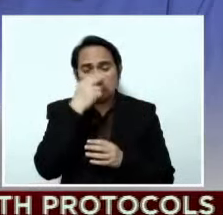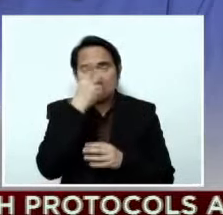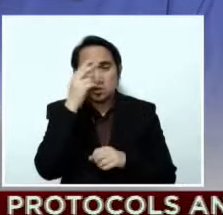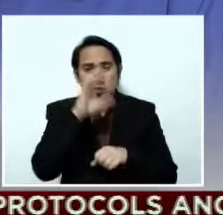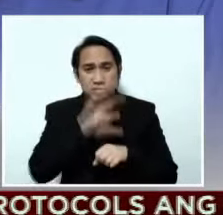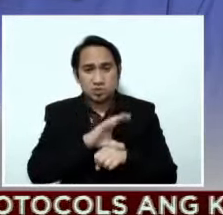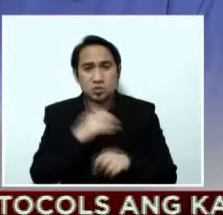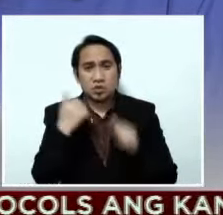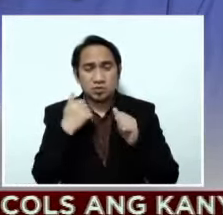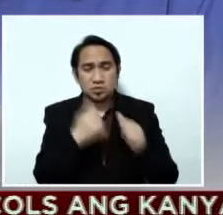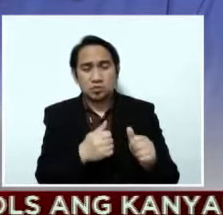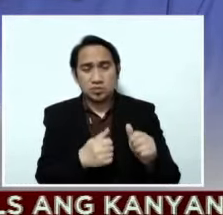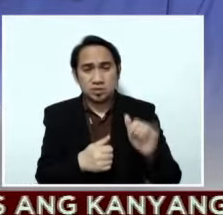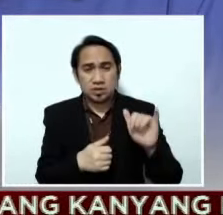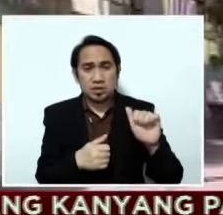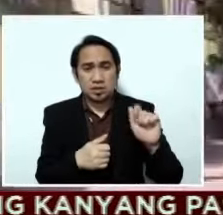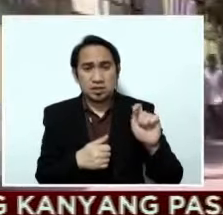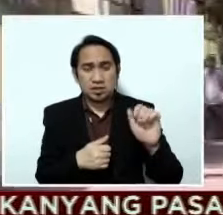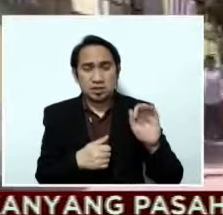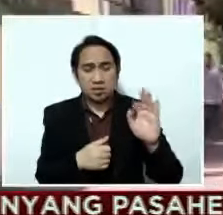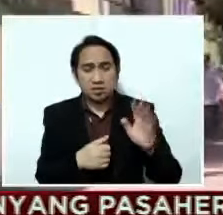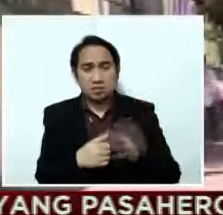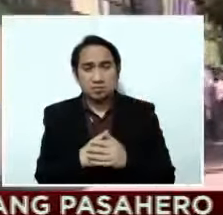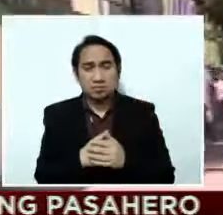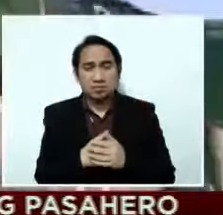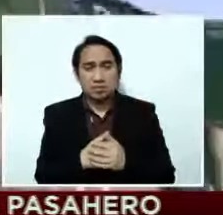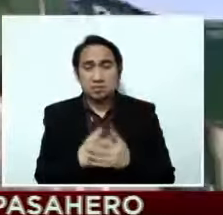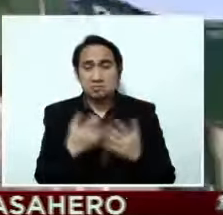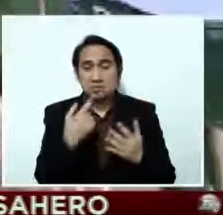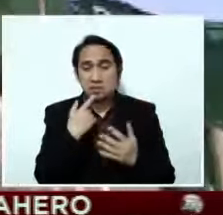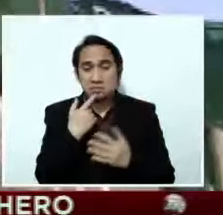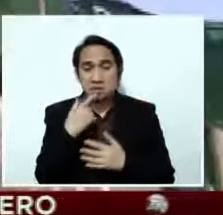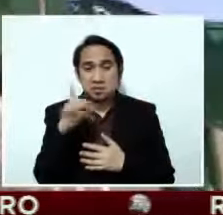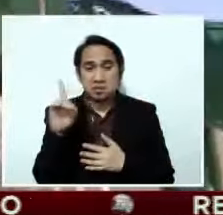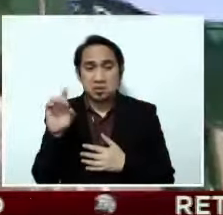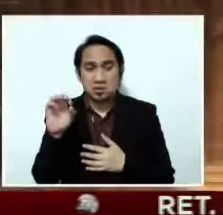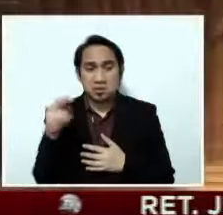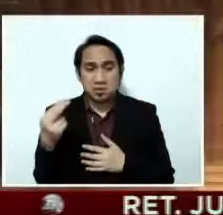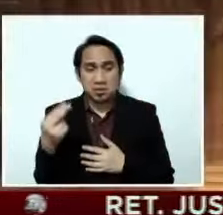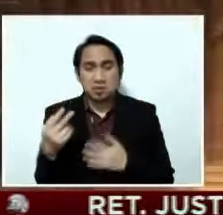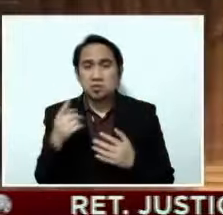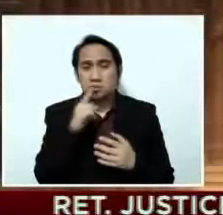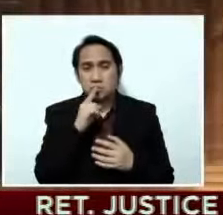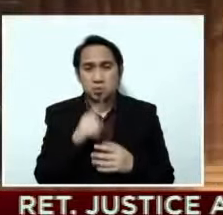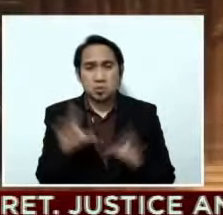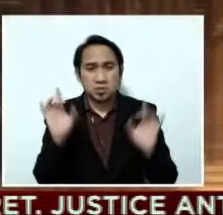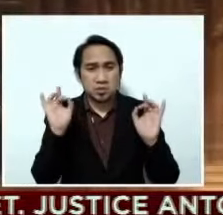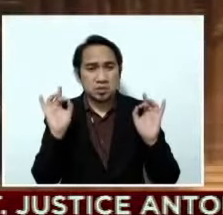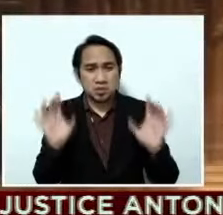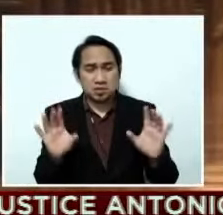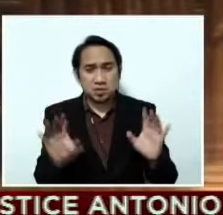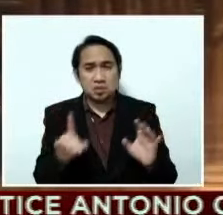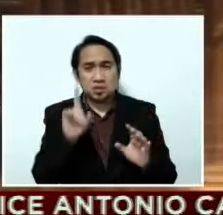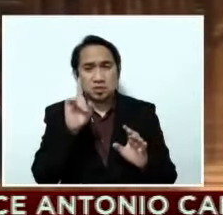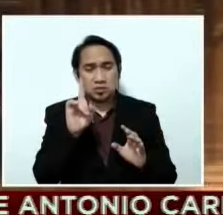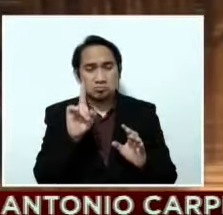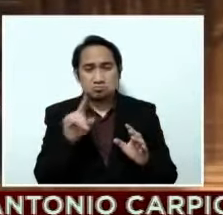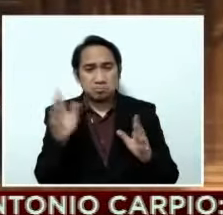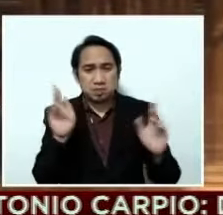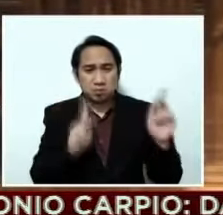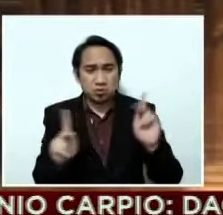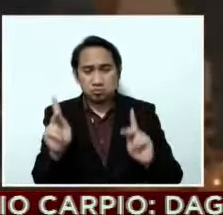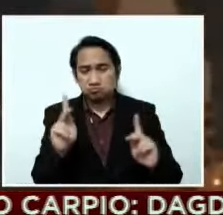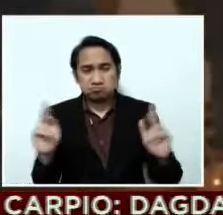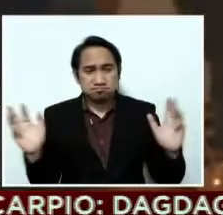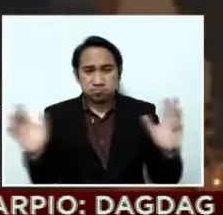ay susunod sila sa IATF resolution. Ayon naman sa Department of Health, delikado talaga na magsama-sama sa iisang lugar ang maraming